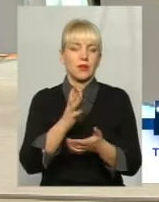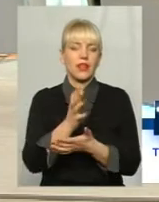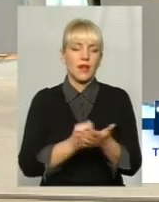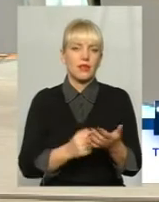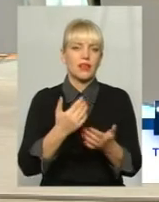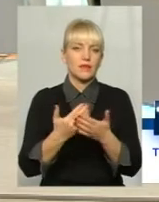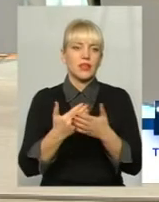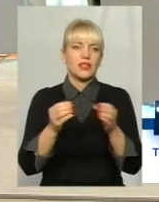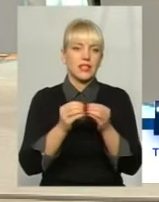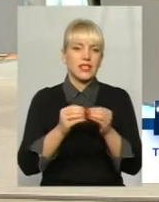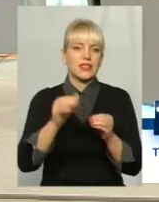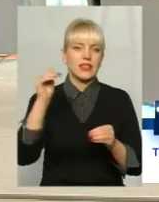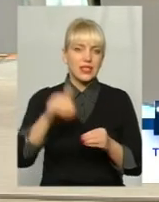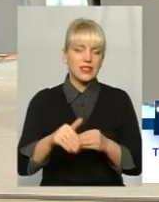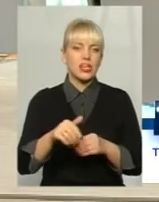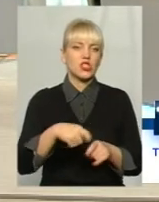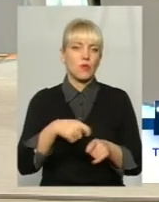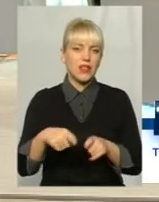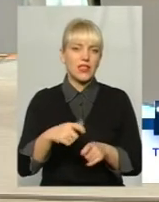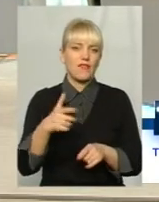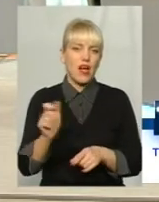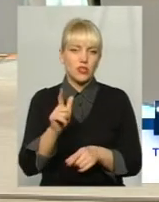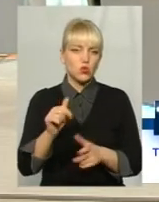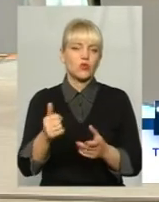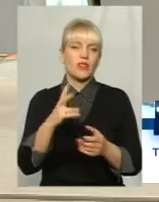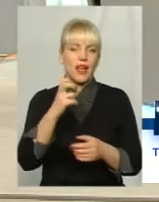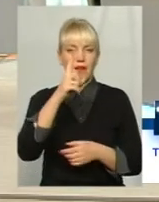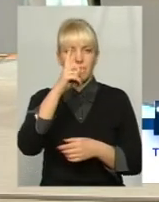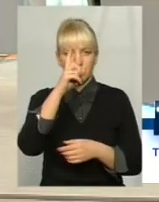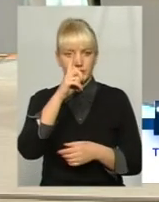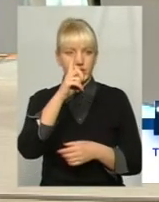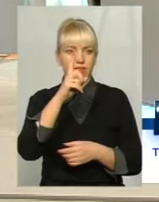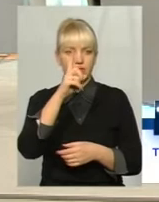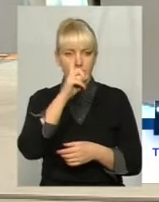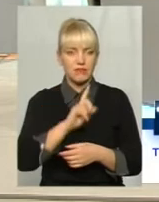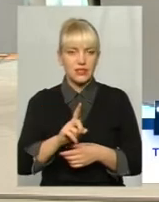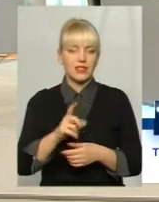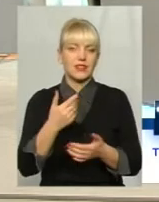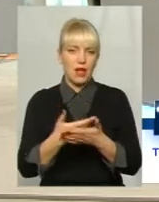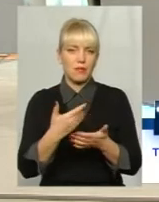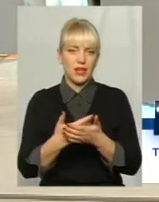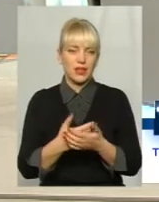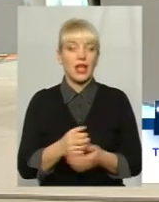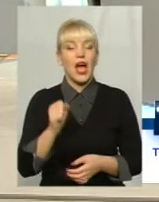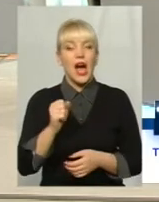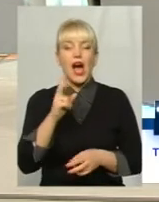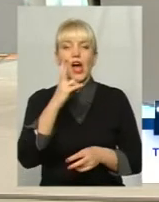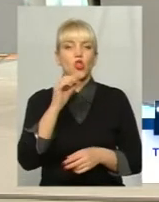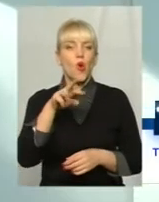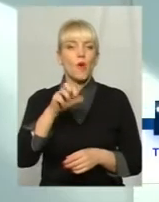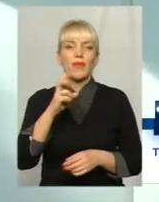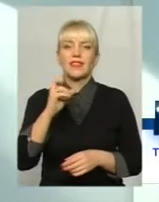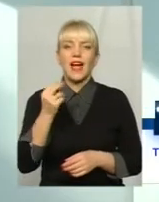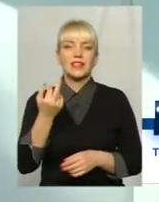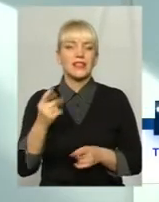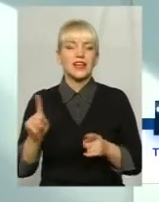10 тисяч кубічних метрів газу там на місяць, да, місто Хмельницько. номінація... 10 мільйон. А номінація різниця тільки